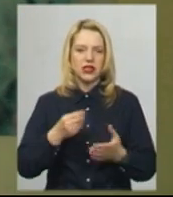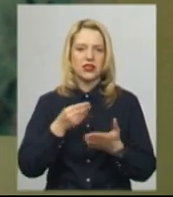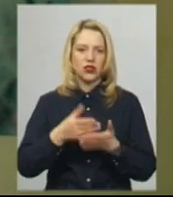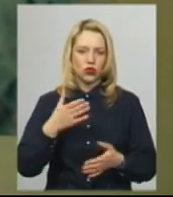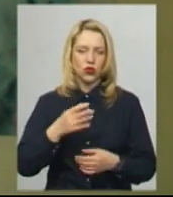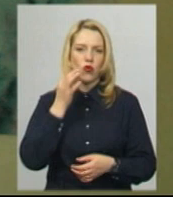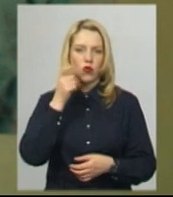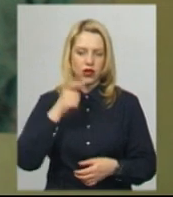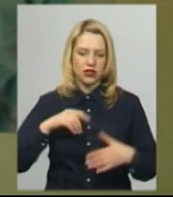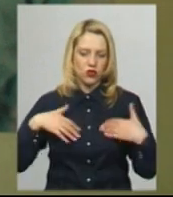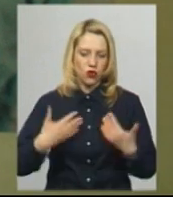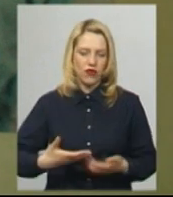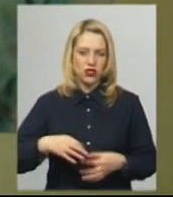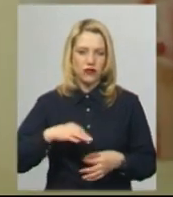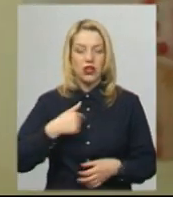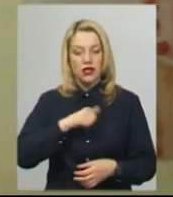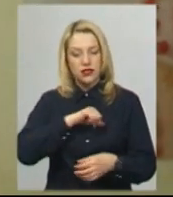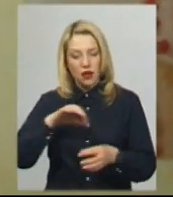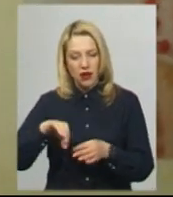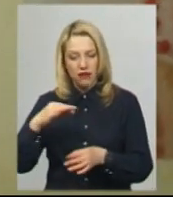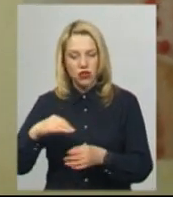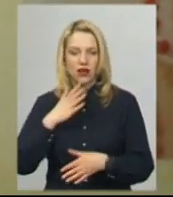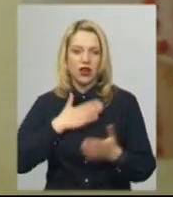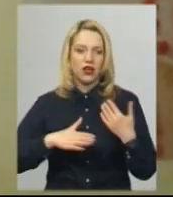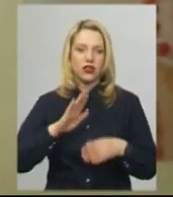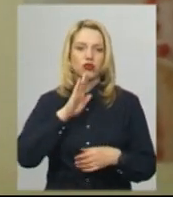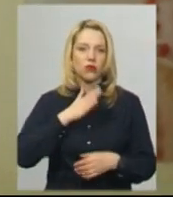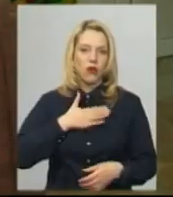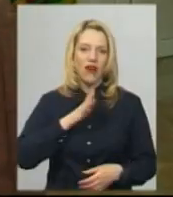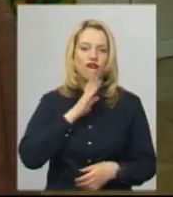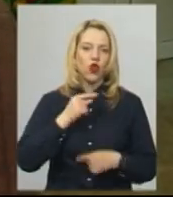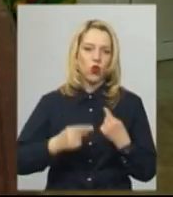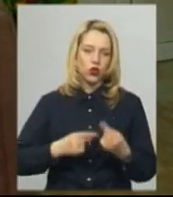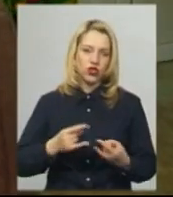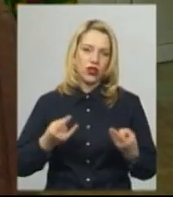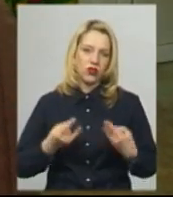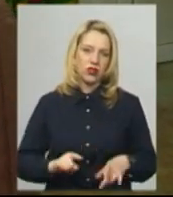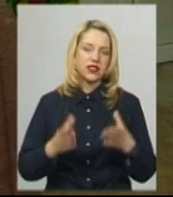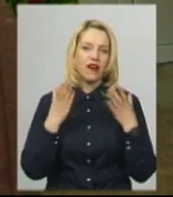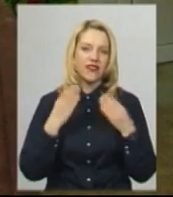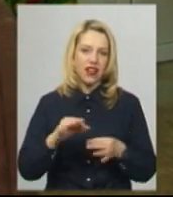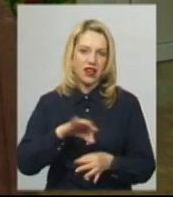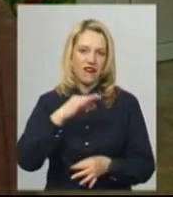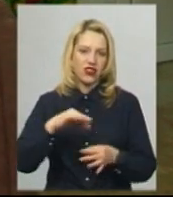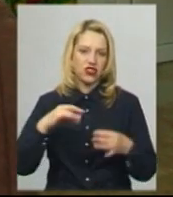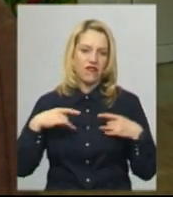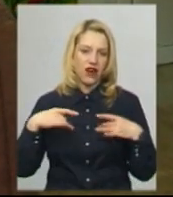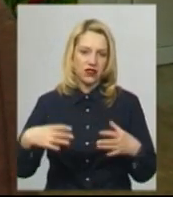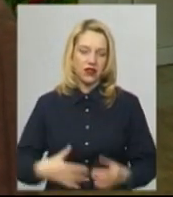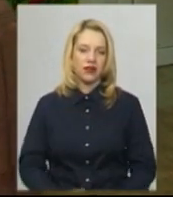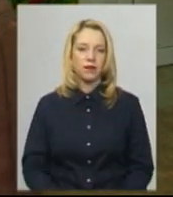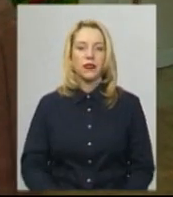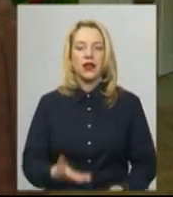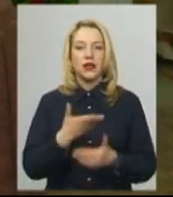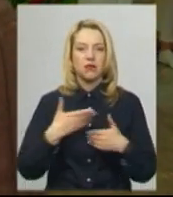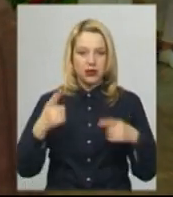вишиваю і дуже рада, що моя онучка народилася саме у день вишиванки. Ділиться своєю радістю Марія Байрак. «Ми